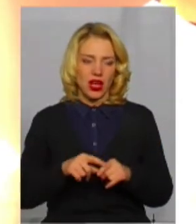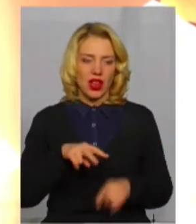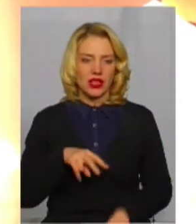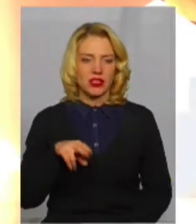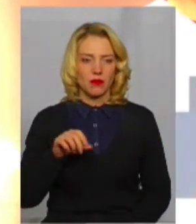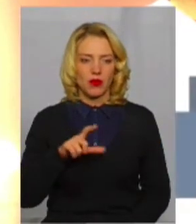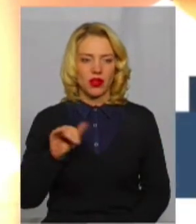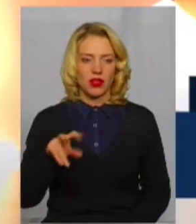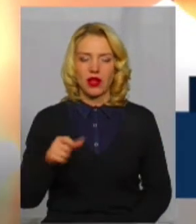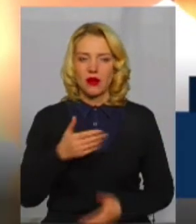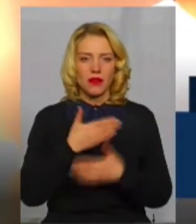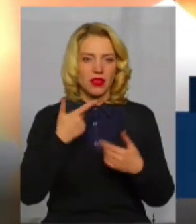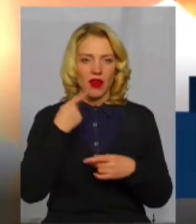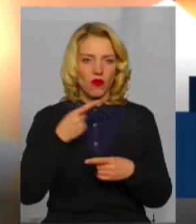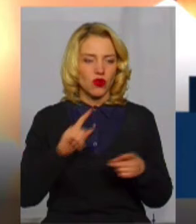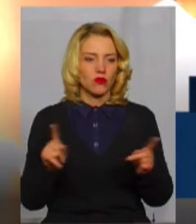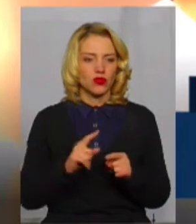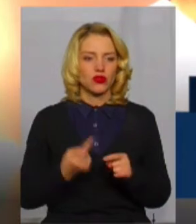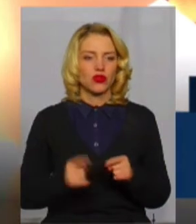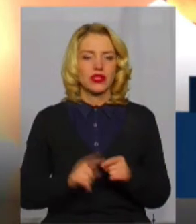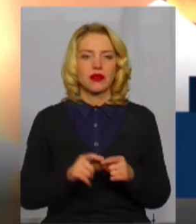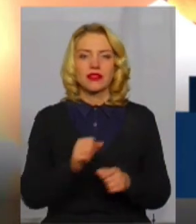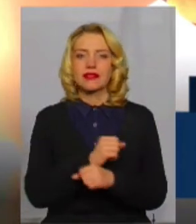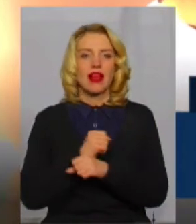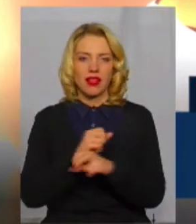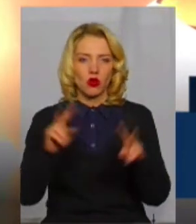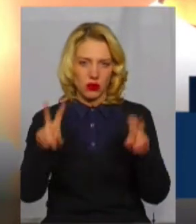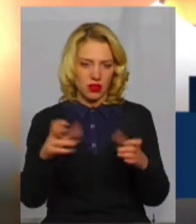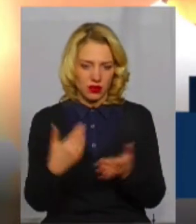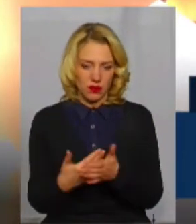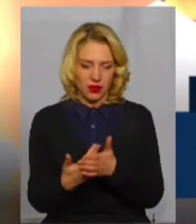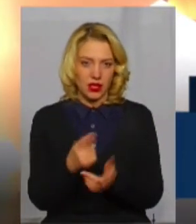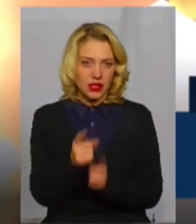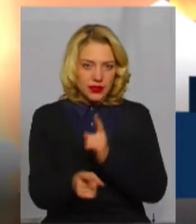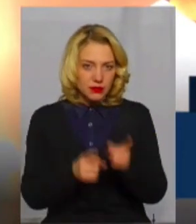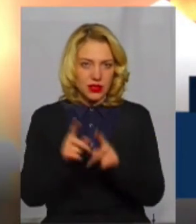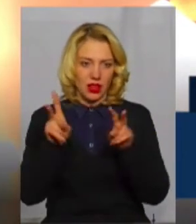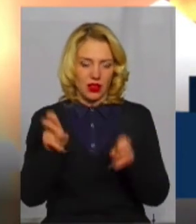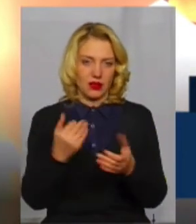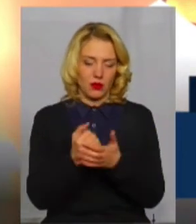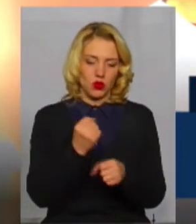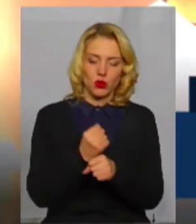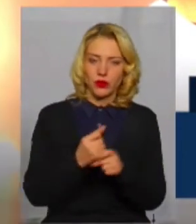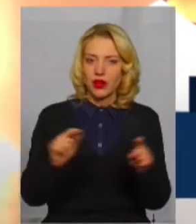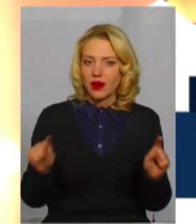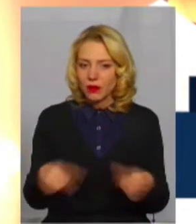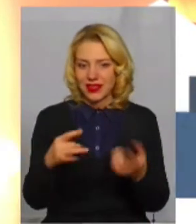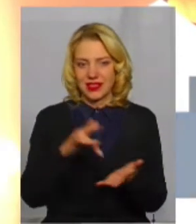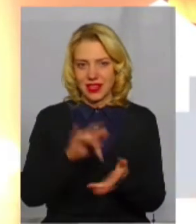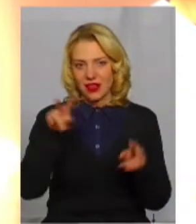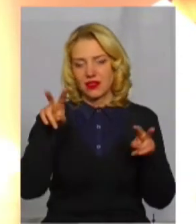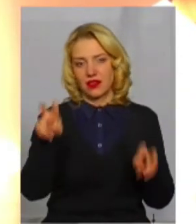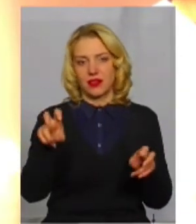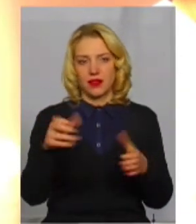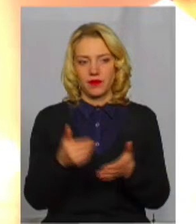Похила. Ми ж не кажемо, це саме був санаторій, не можна ж змінити назву, зробити якийсь реабілітаційний центр, ну це ж не в назві